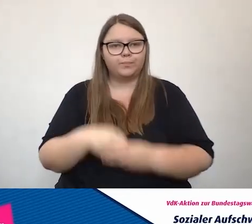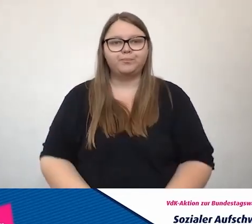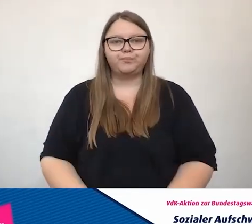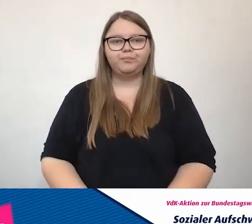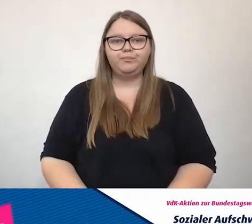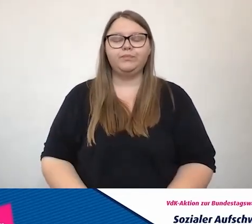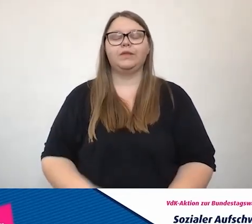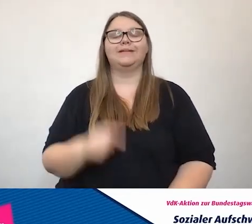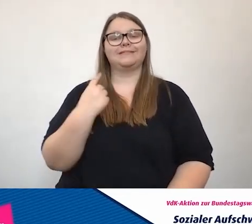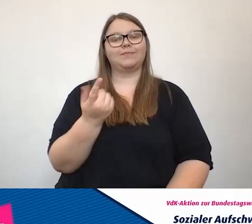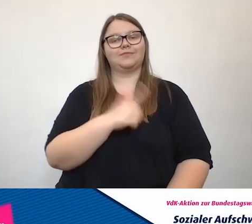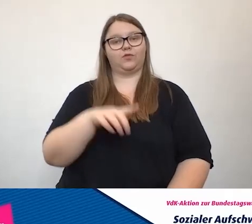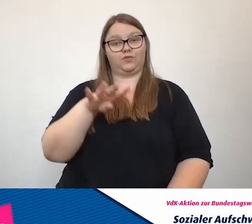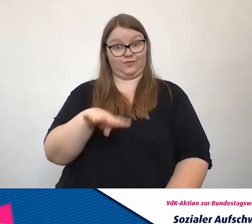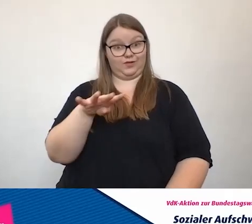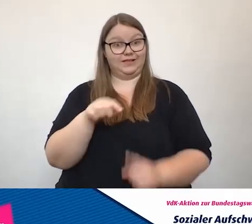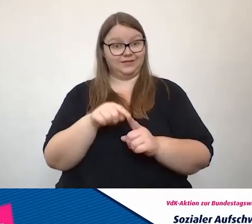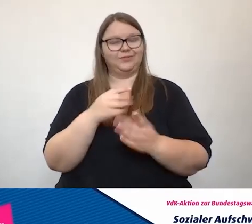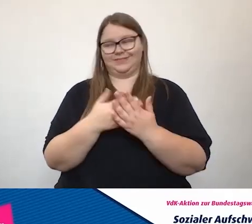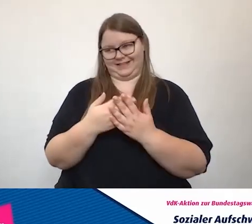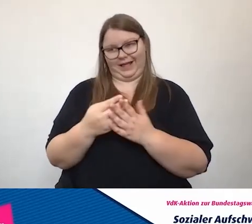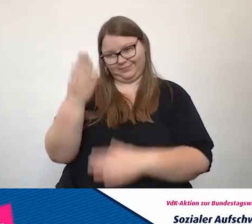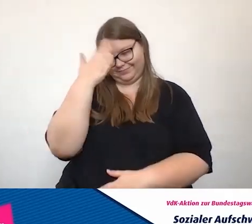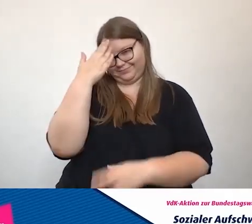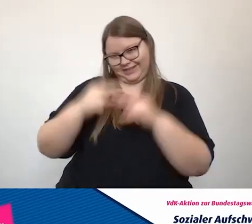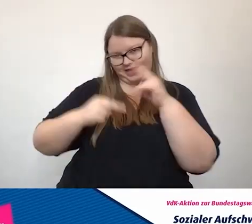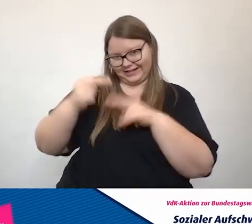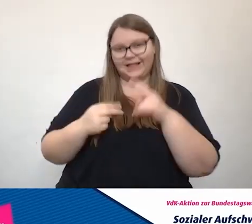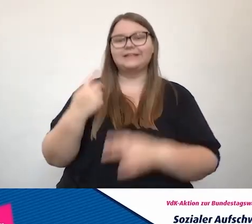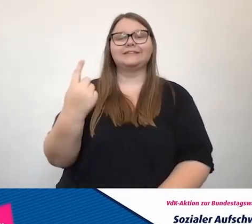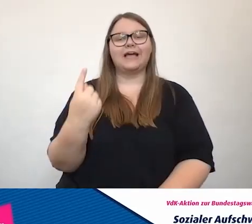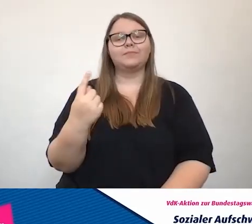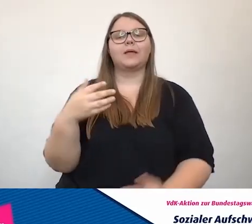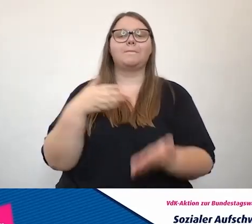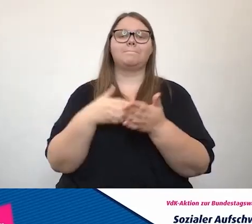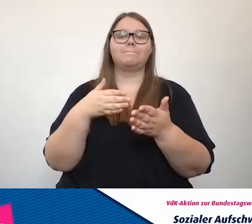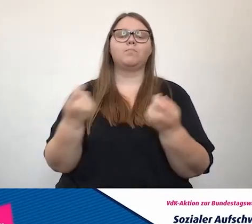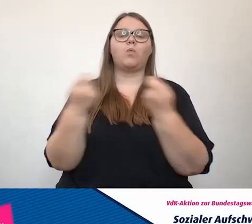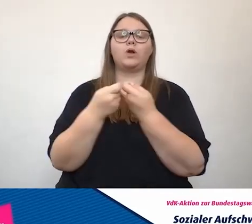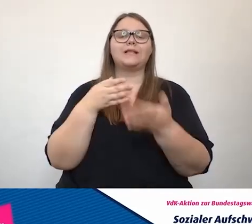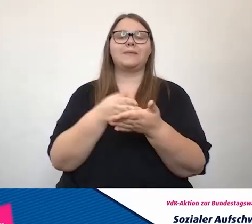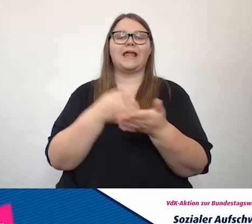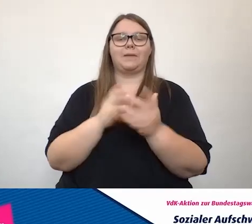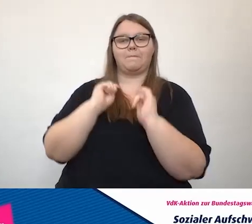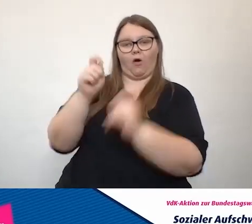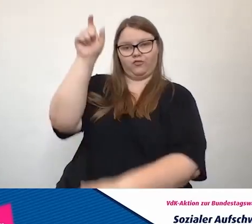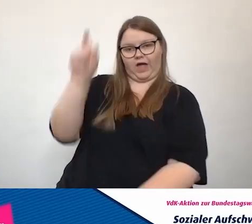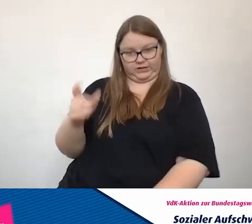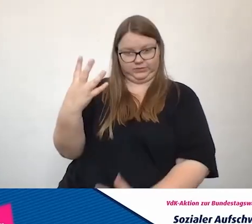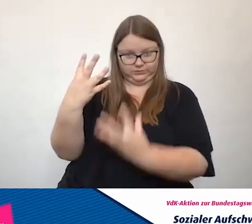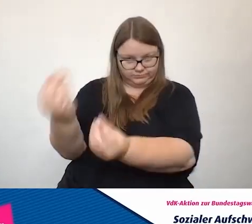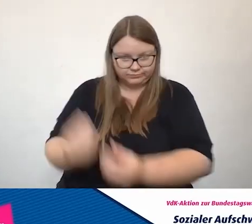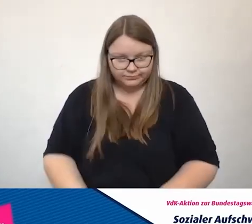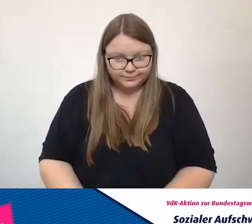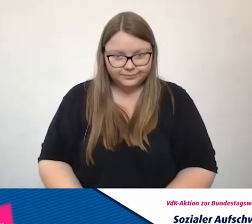Und 2014 bist du aber, und daher kennen wir uns, bist du die Bundesbehindertenbeauftragte geworden, also die Behindertenbeauftragte